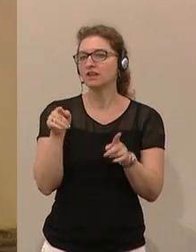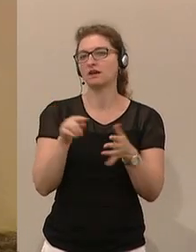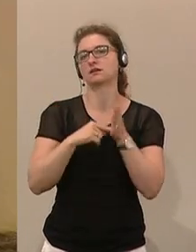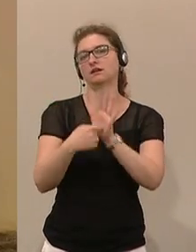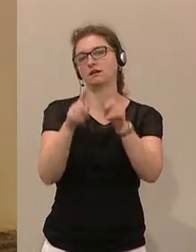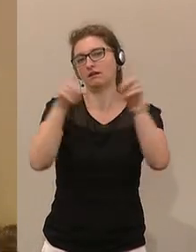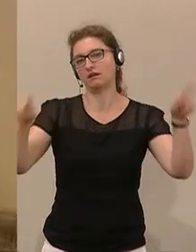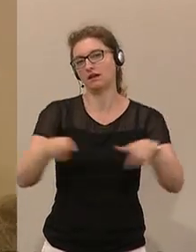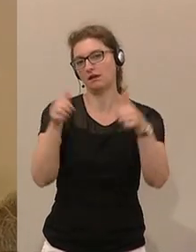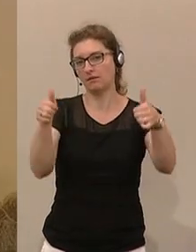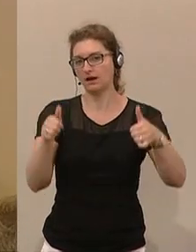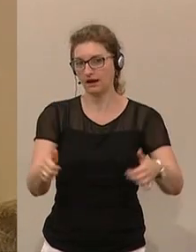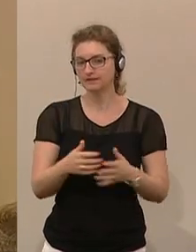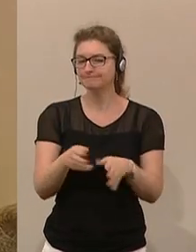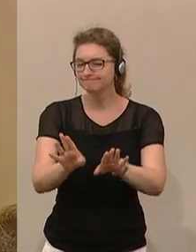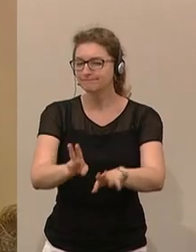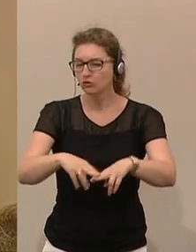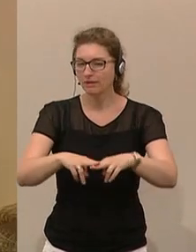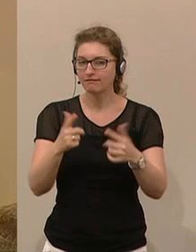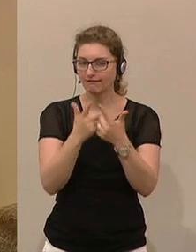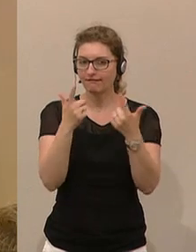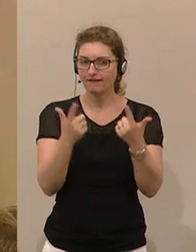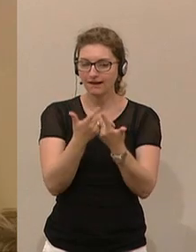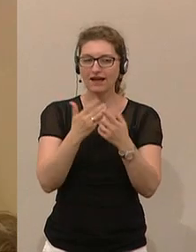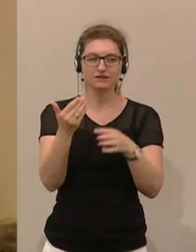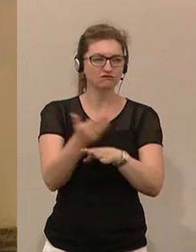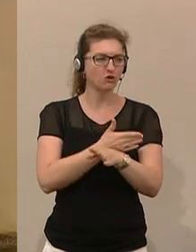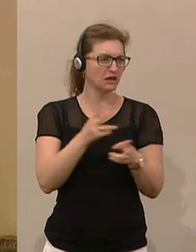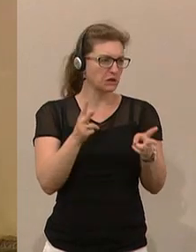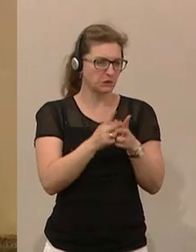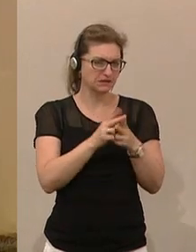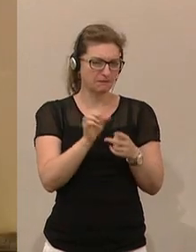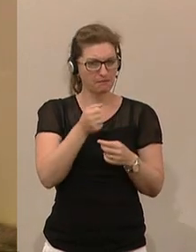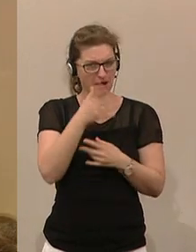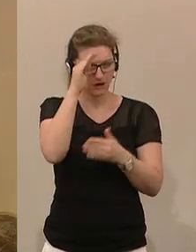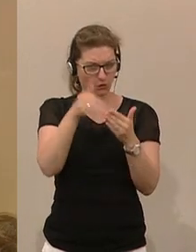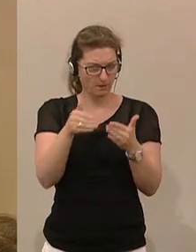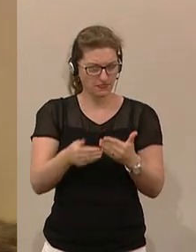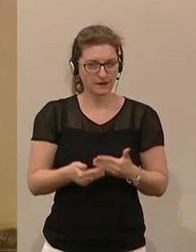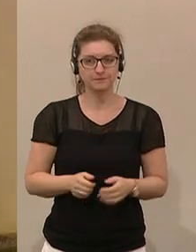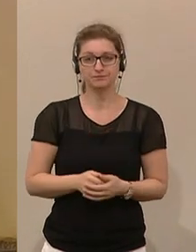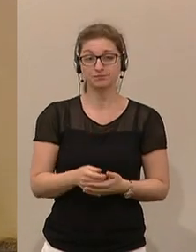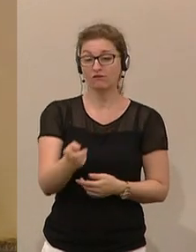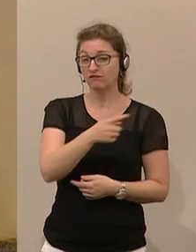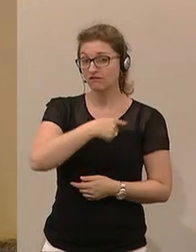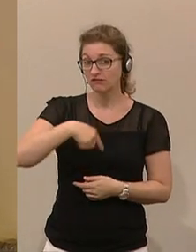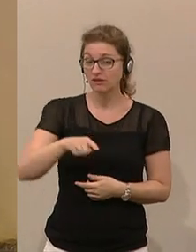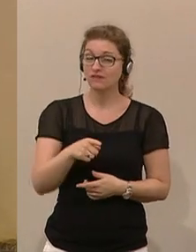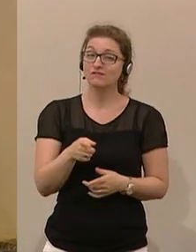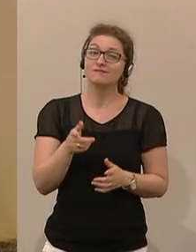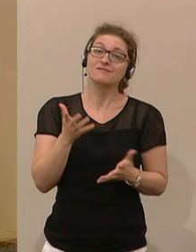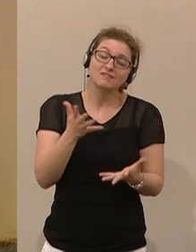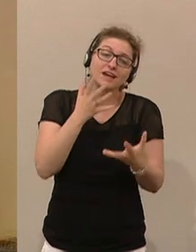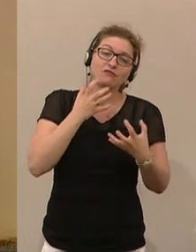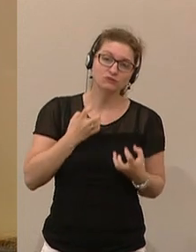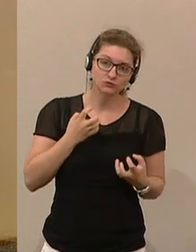Ich werde es Ihnen gleich erklären, vorher nur ein paar kurze Bemerkungen. Was wir uns gewünscht hätten,